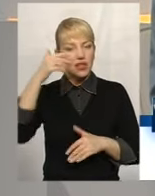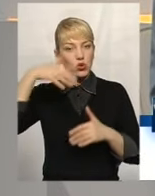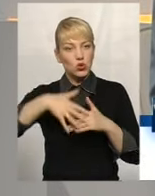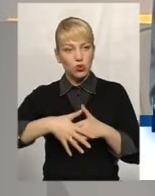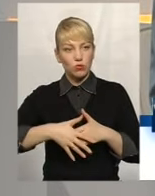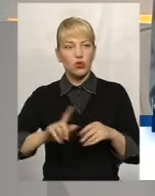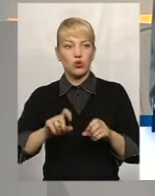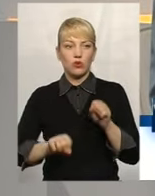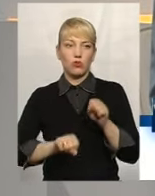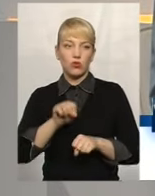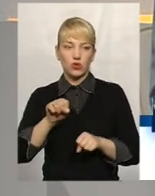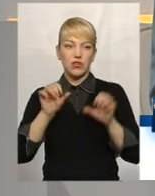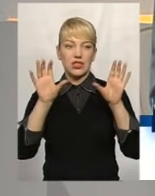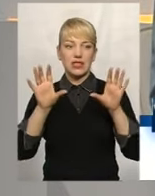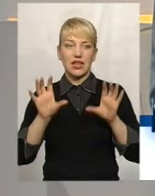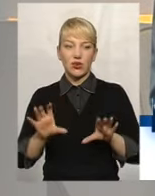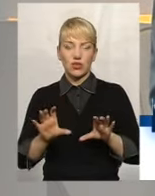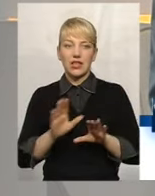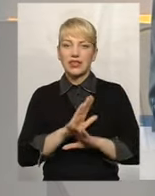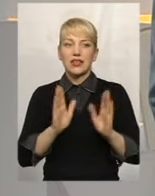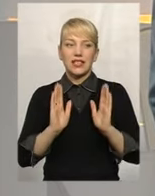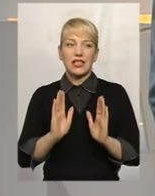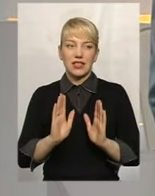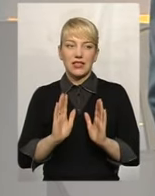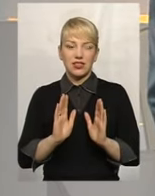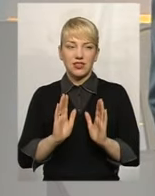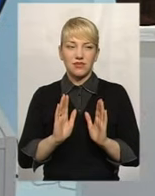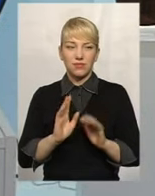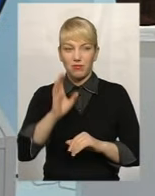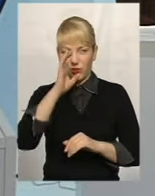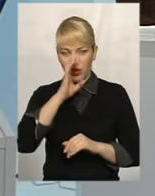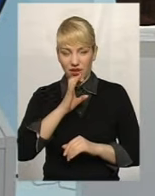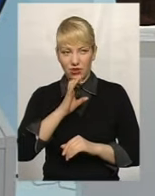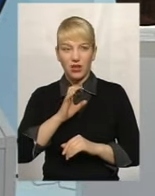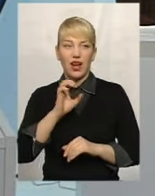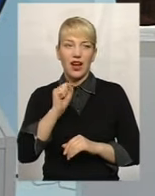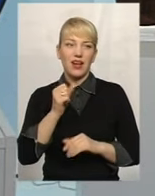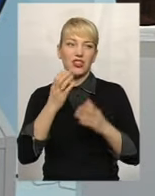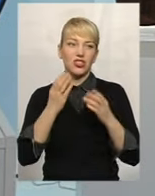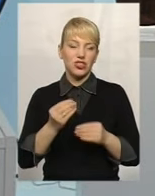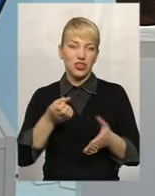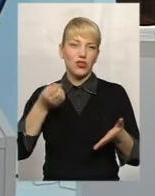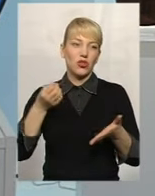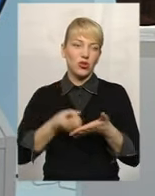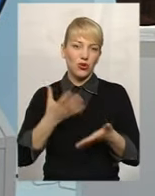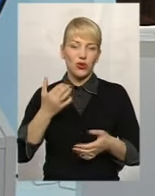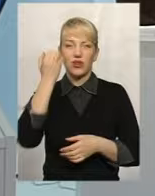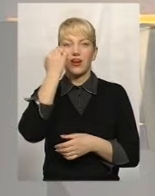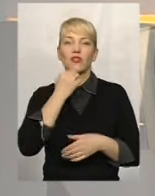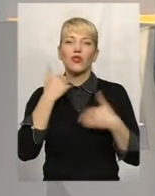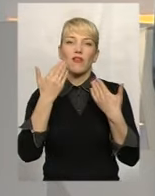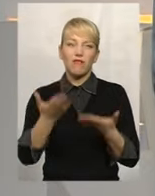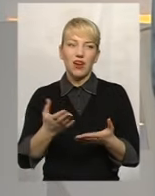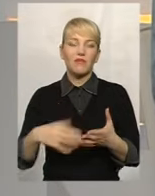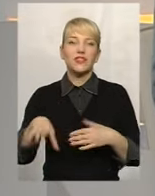що порушувати закон – це не лише погано, але й ще дуже дорого. Дякую вам,